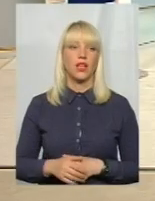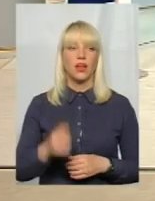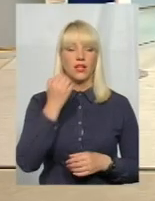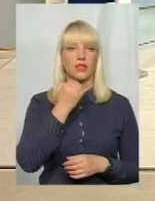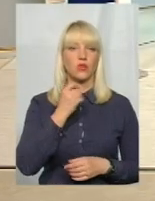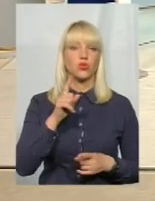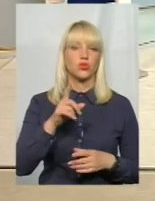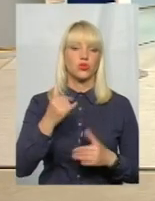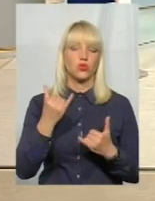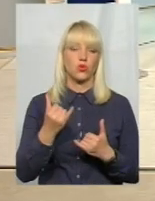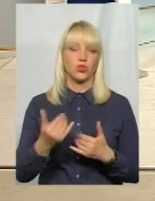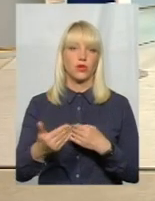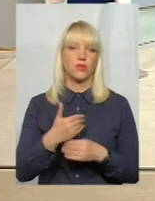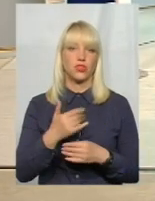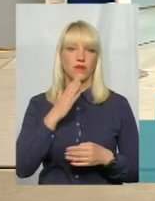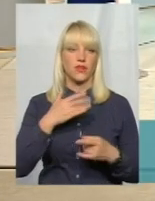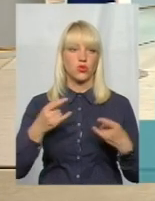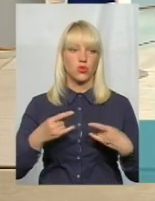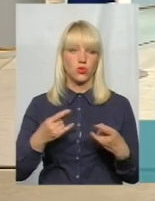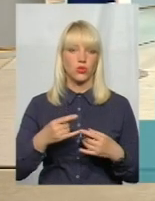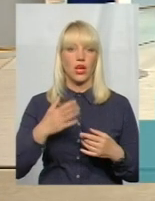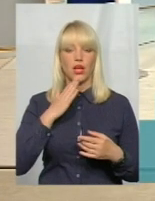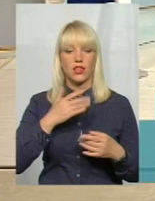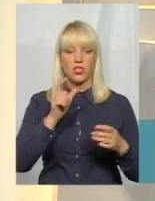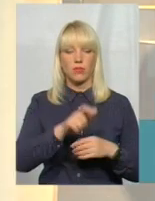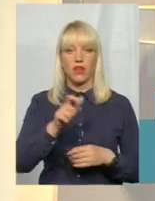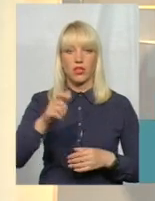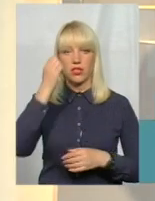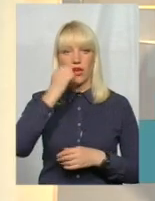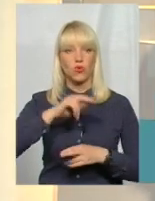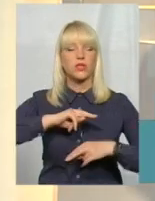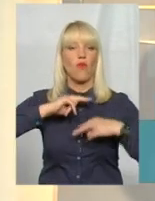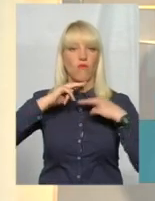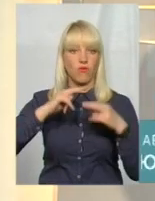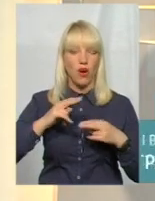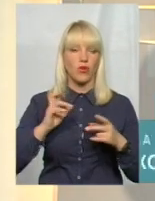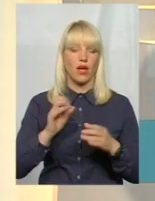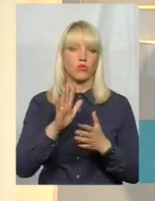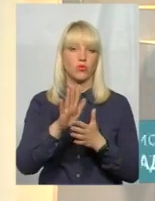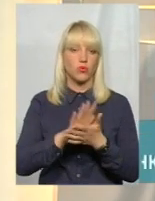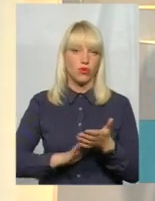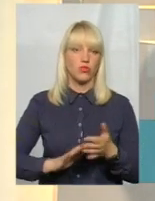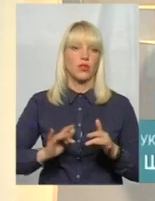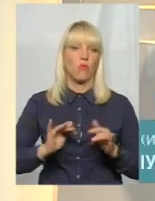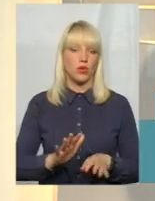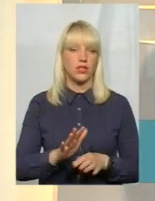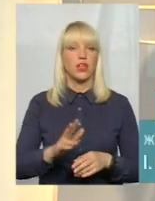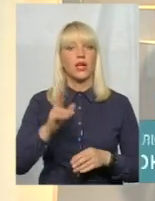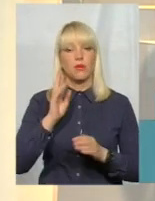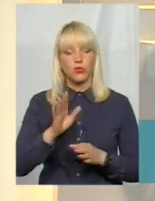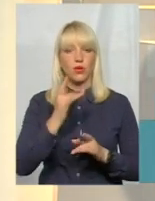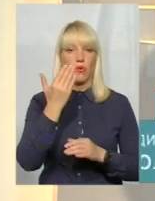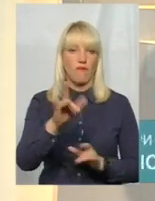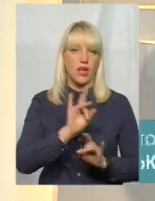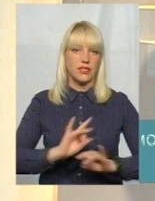те, що сьогодні прийшли до НАСОС-студію. Нашим глядачам я дякую за увагу. Як будуть розгортатися події далі, будемо вас